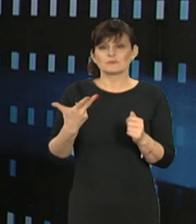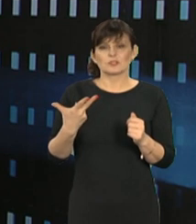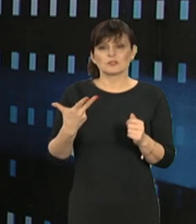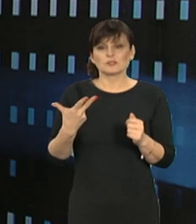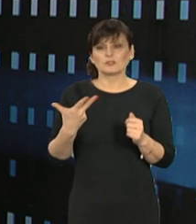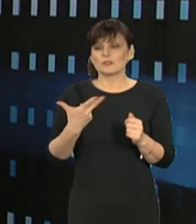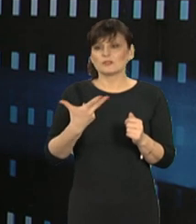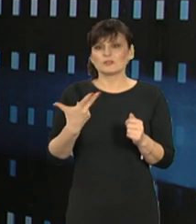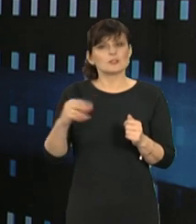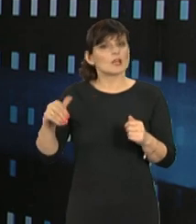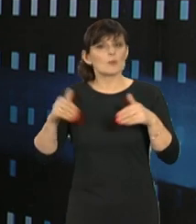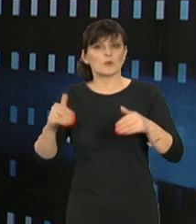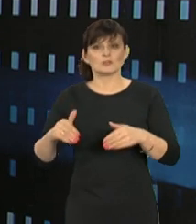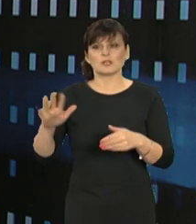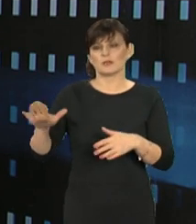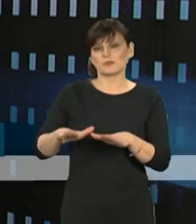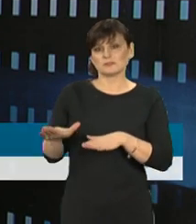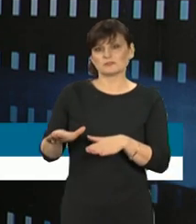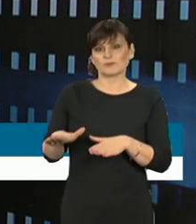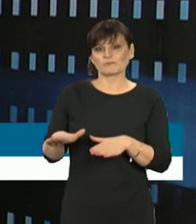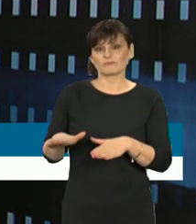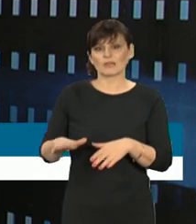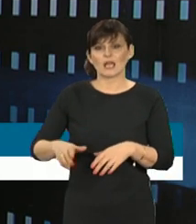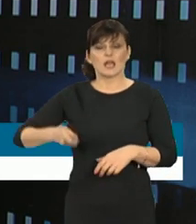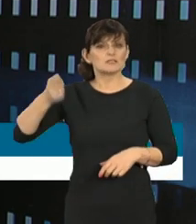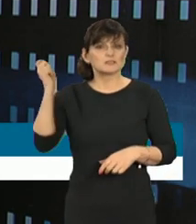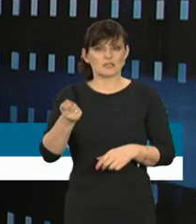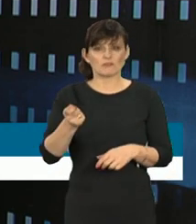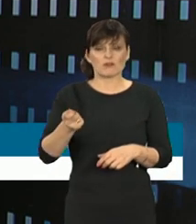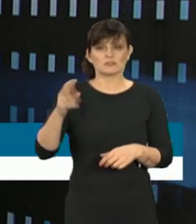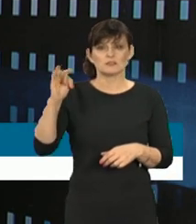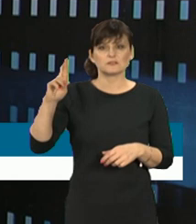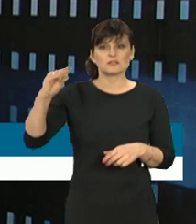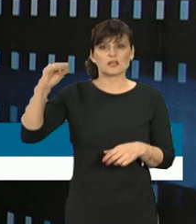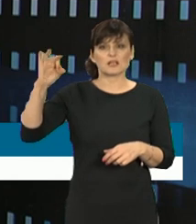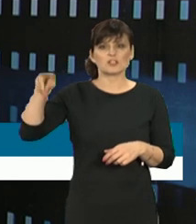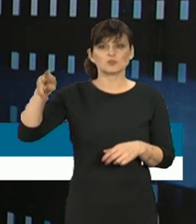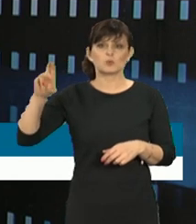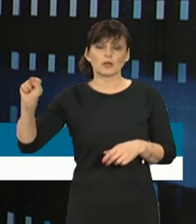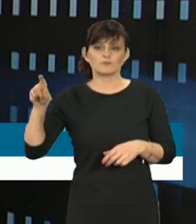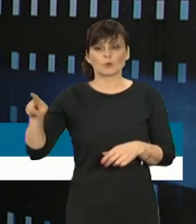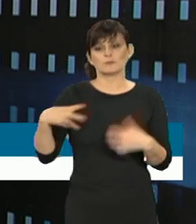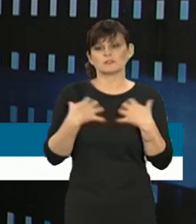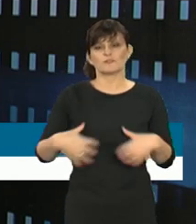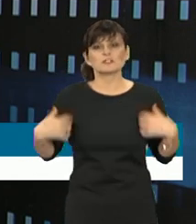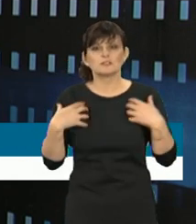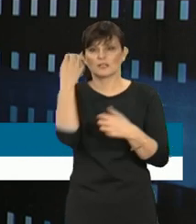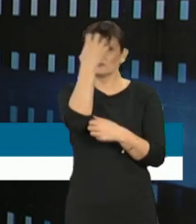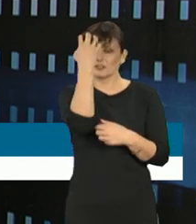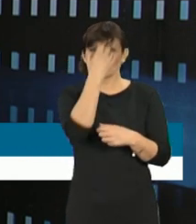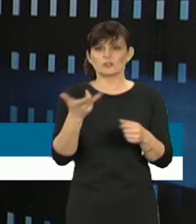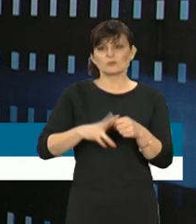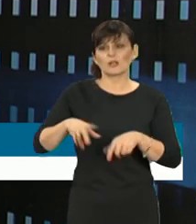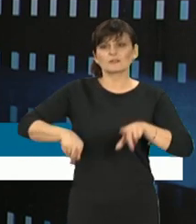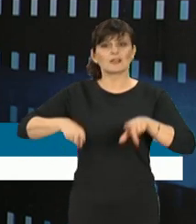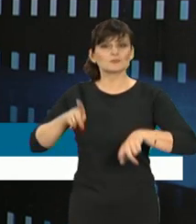nie powinno mieć miejsca. Przede wszystkim jeżeli chodzi o tresurę tych zwierząt. To są często zwierzęta dzikie, których po prostu matura